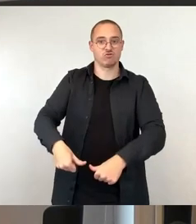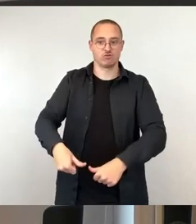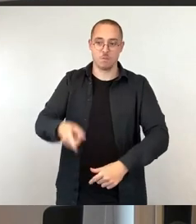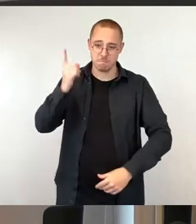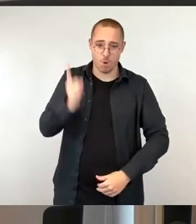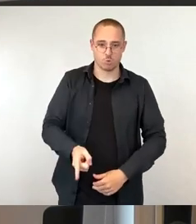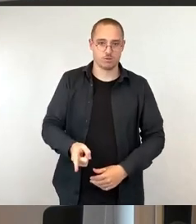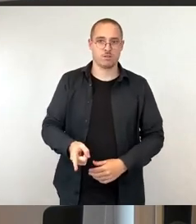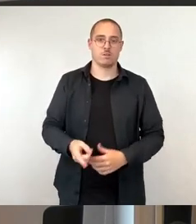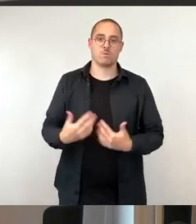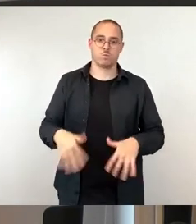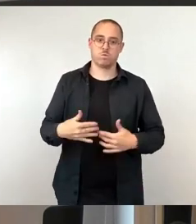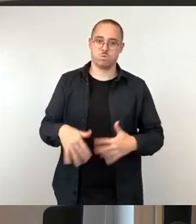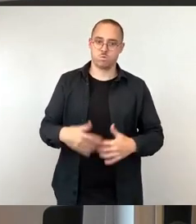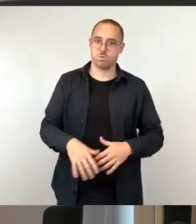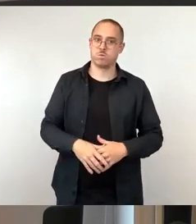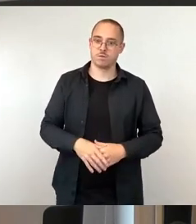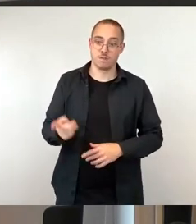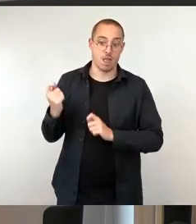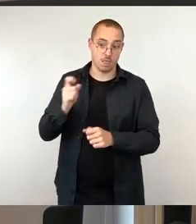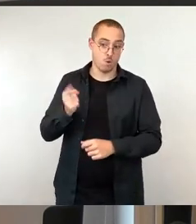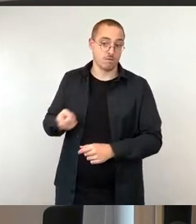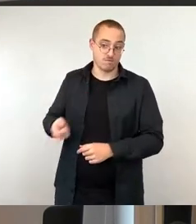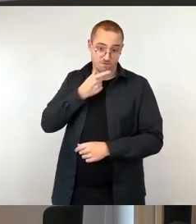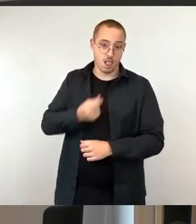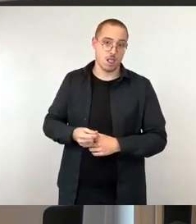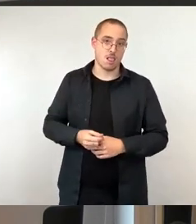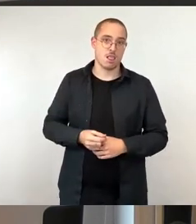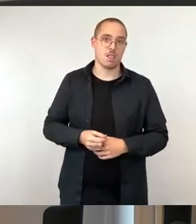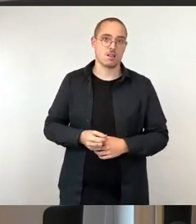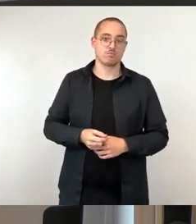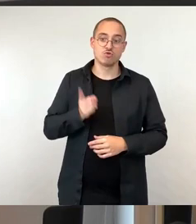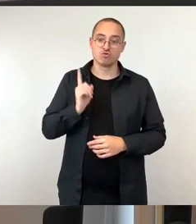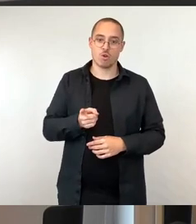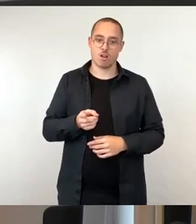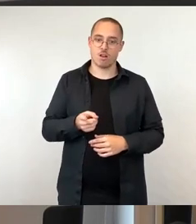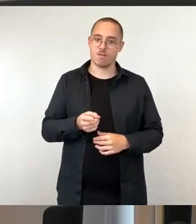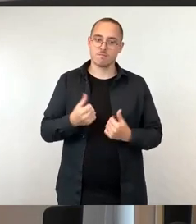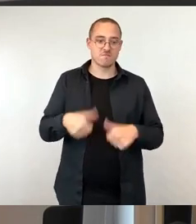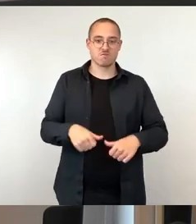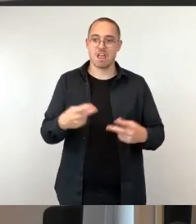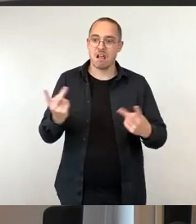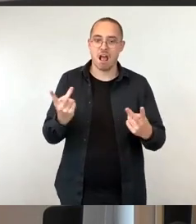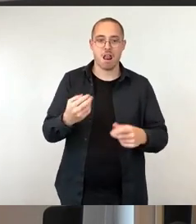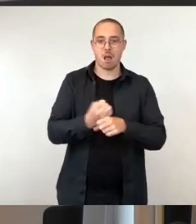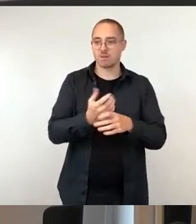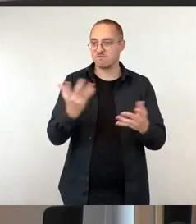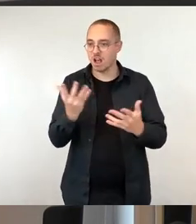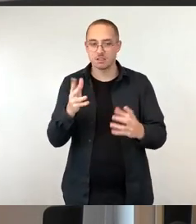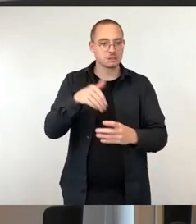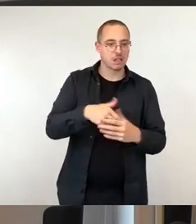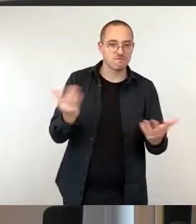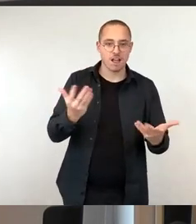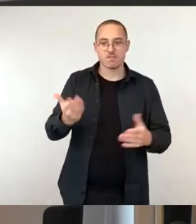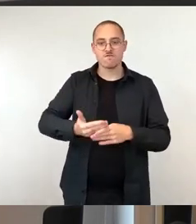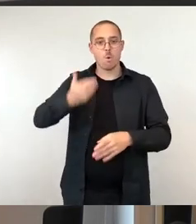fordern, Asylsuchende zu Arbeitsgelegenheiten verpflichtet werden sollen, ganz egal, um welche Tätigkeit es sich handelt, ganz egal, wie oft und wie lange die